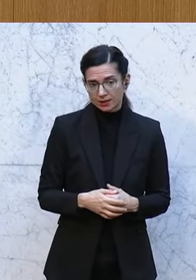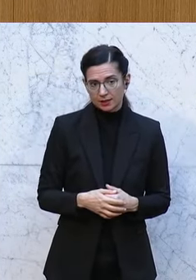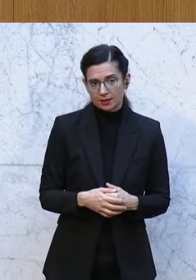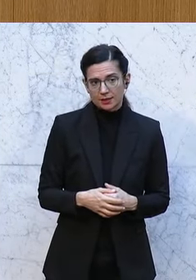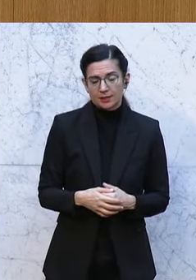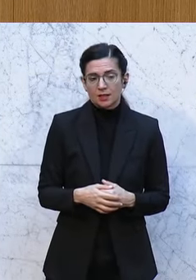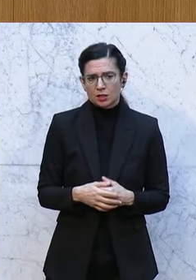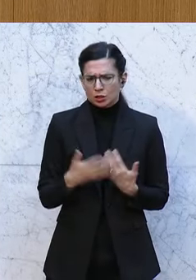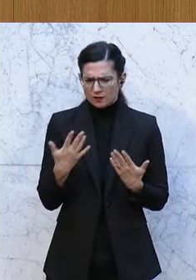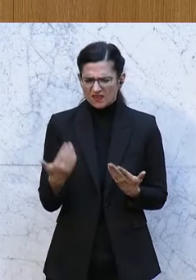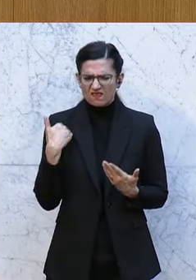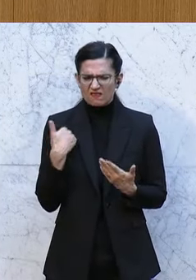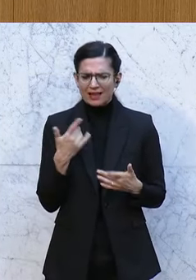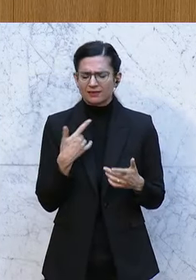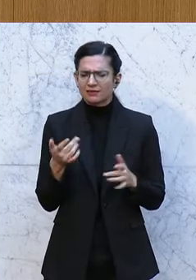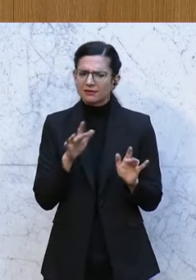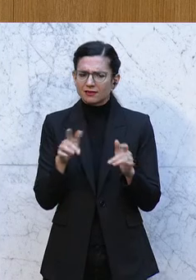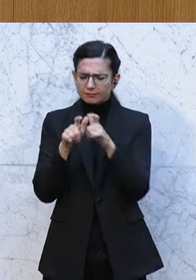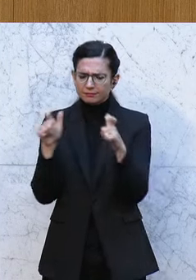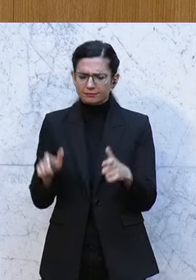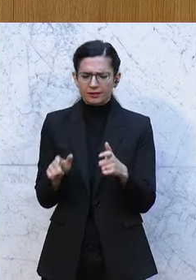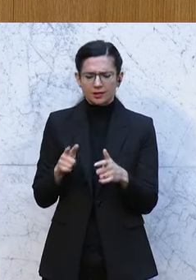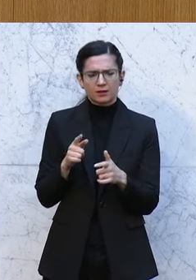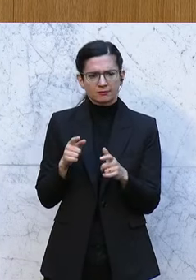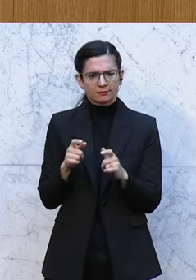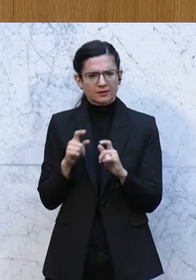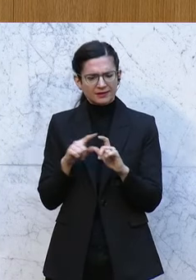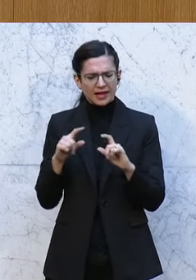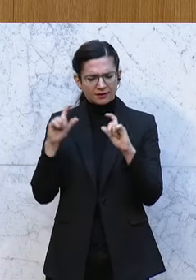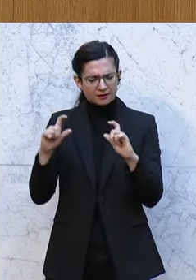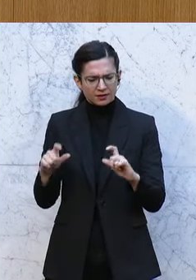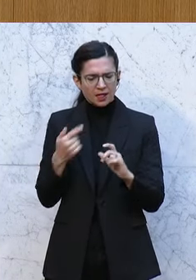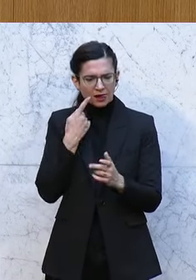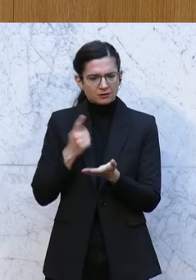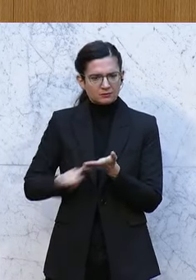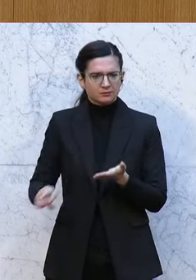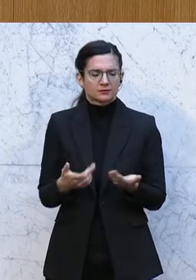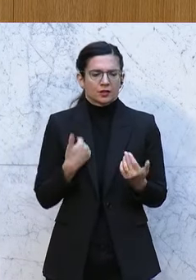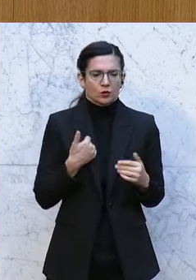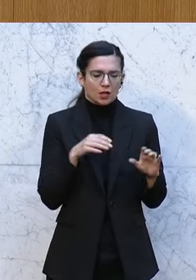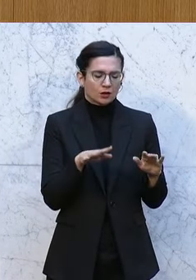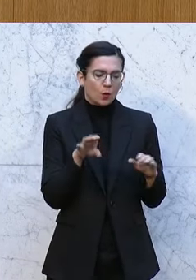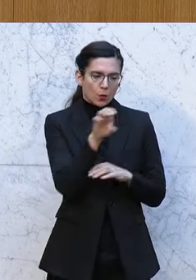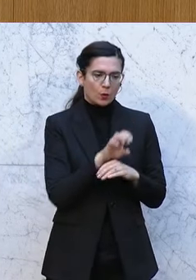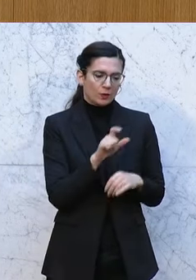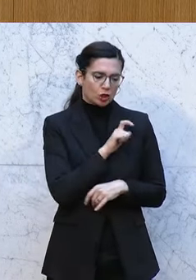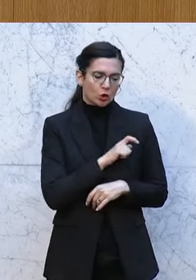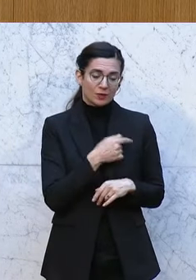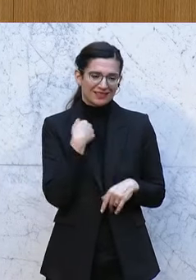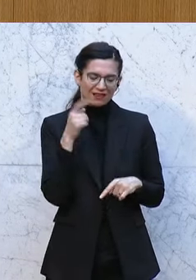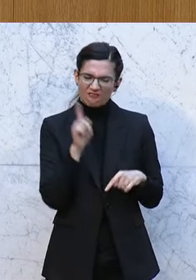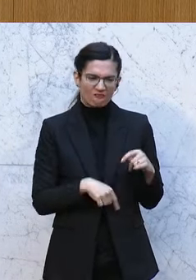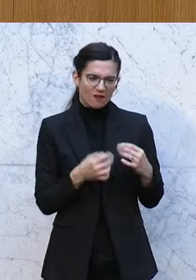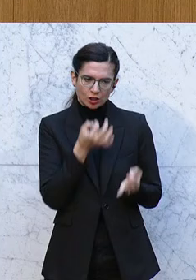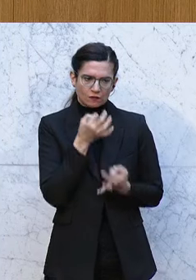eben diese sogenannte Konzernbetrachtung gestrichen und haben die Europäische Kommission noch dazu falsch informiert,